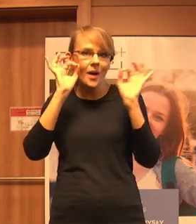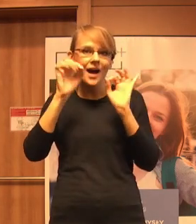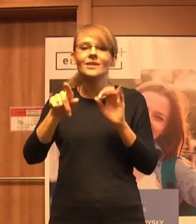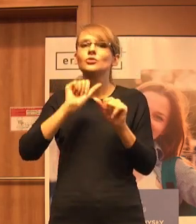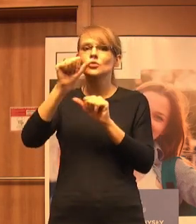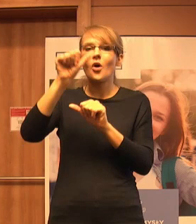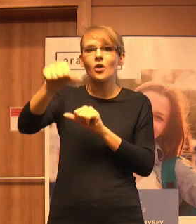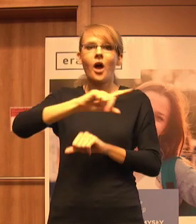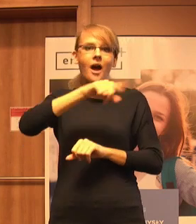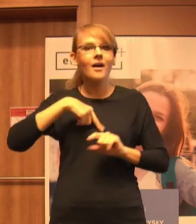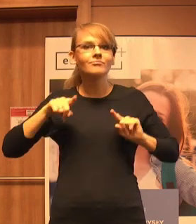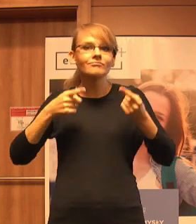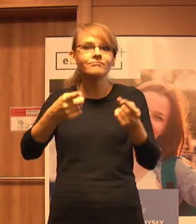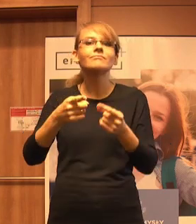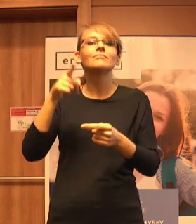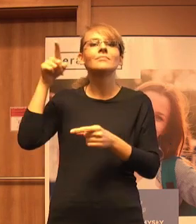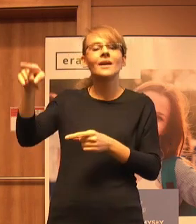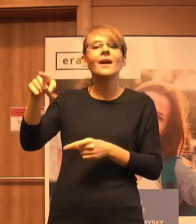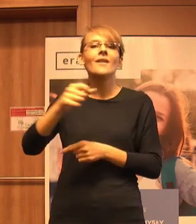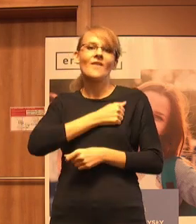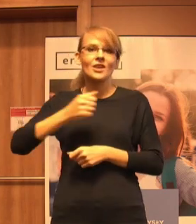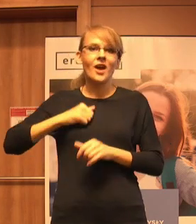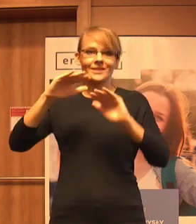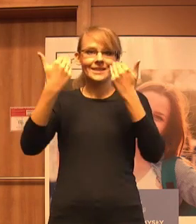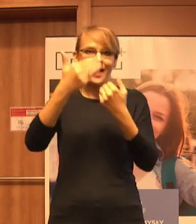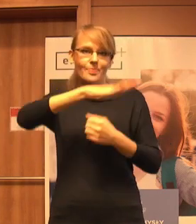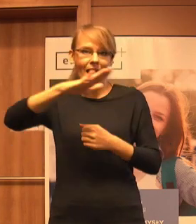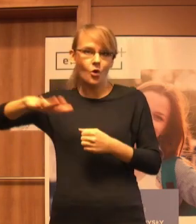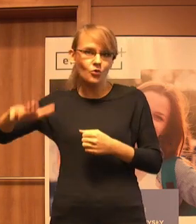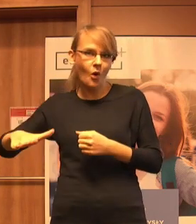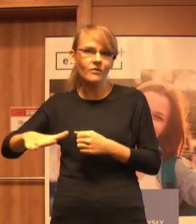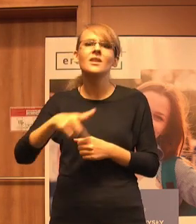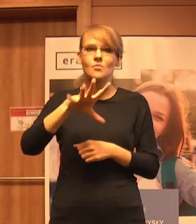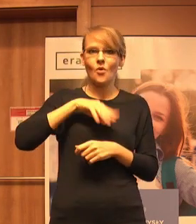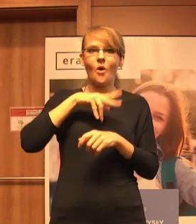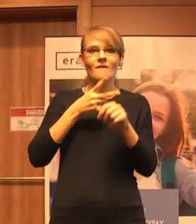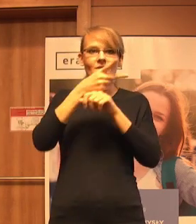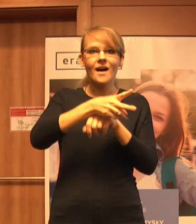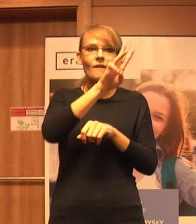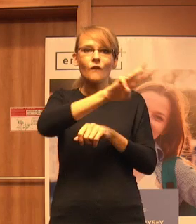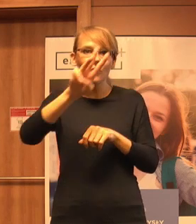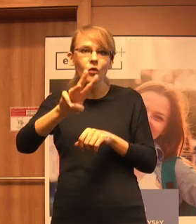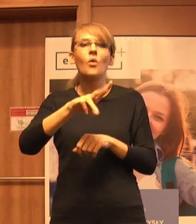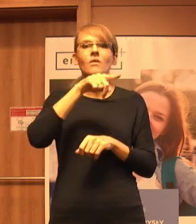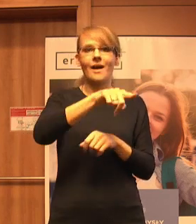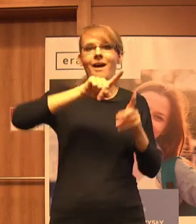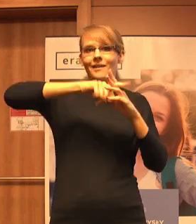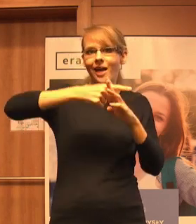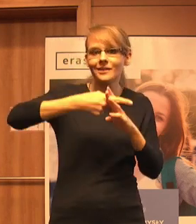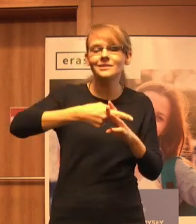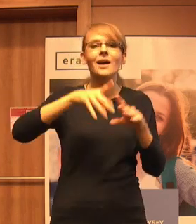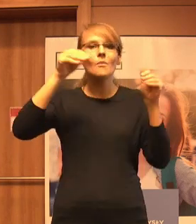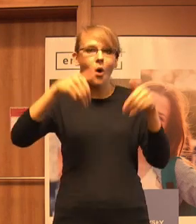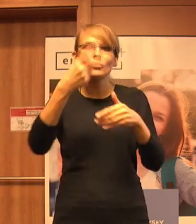co roku na Stadionie Narodowym w Warszawie. Na naszej stronie internetowej można się zarejestrować i poczytać,